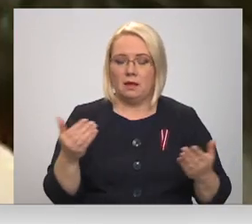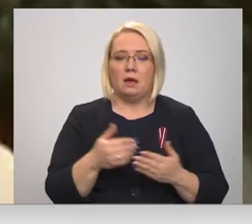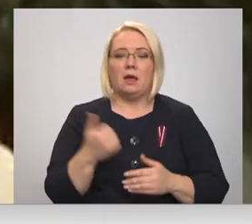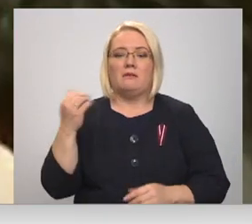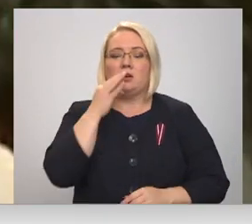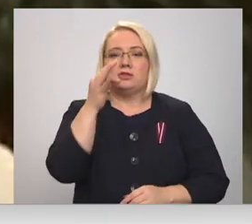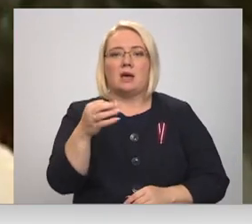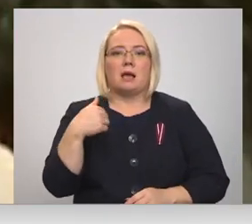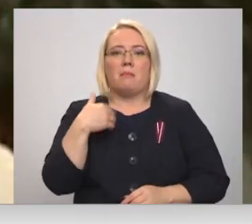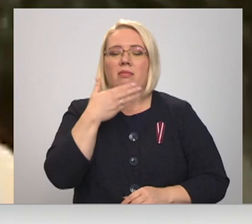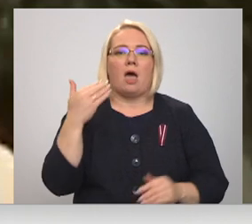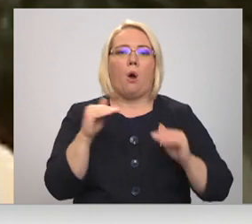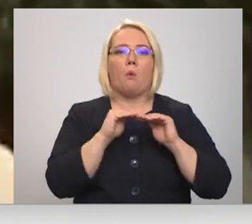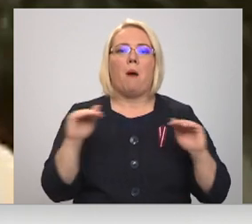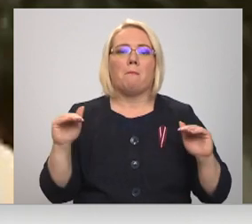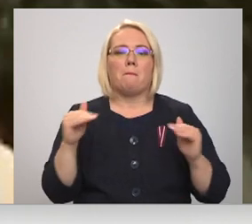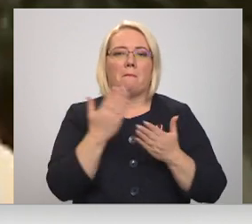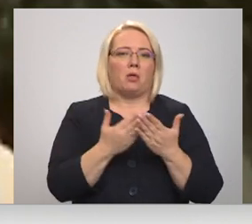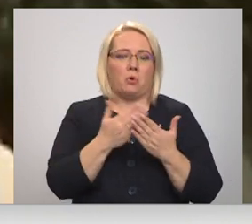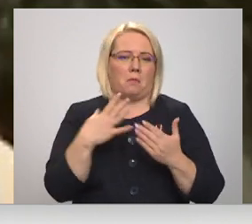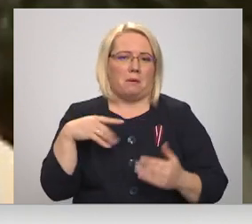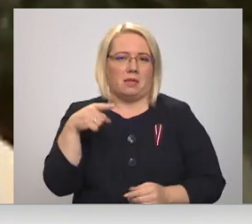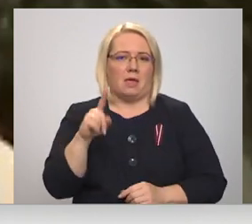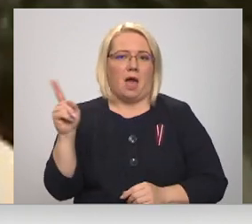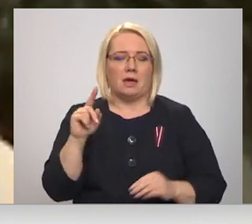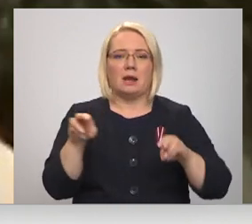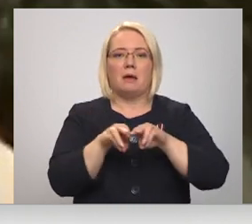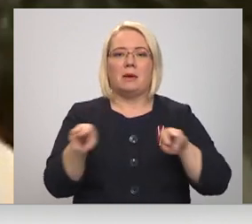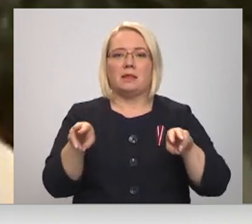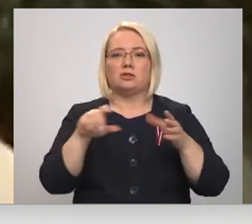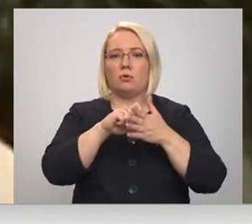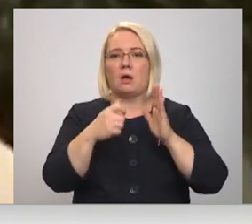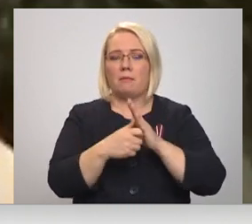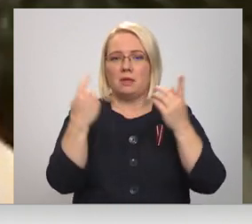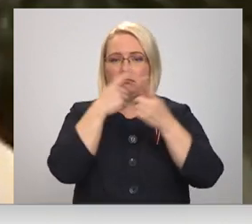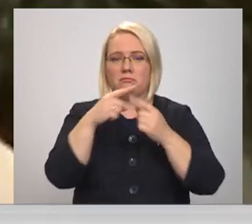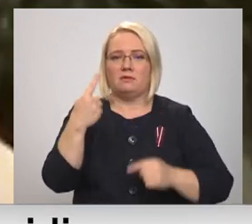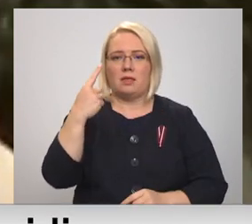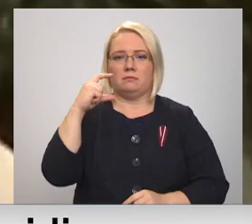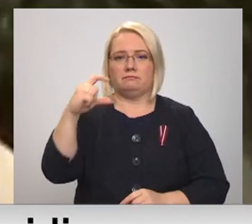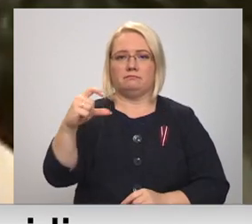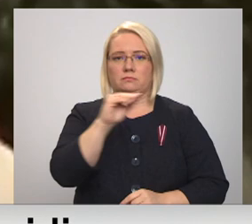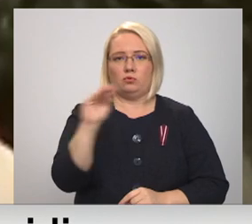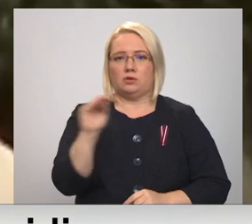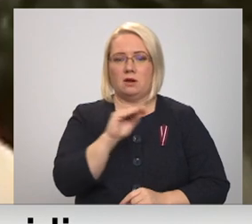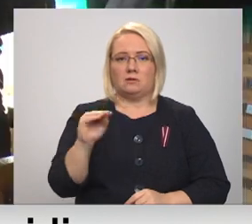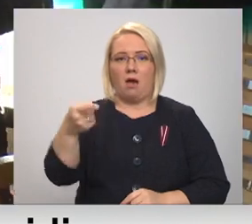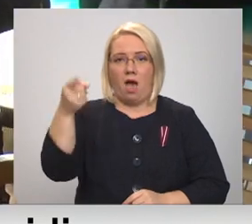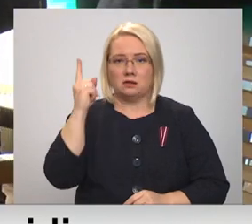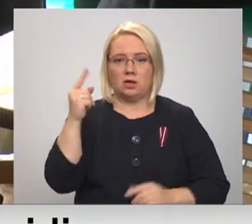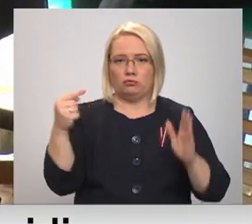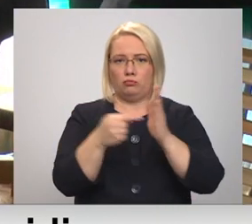pamatojam, kādēļ tā ir. Vienkārši ministru kabinetu paziņojumā ir viena rindkopa par šo, ir aizliegts un punkts.